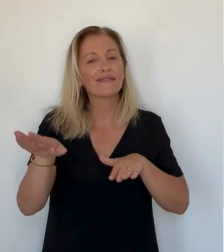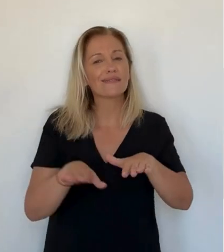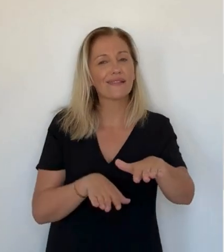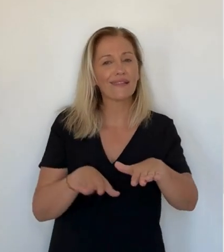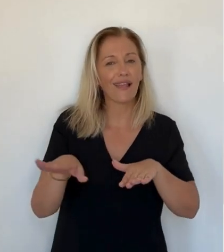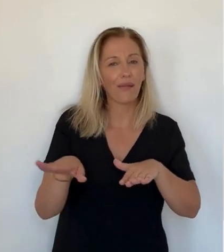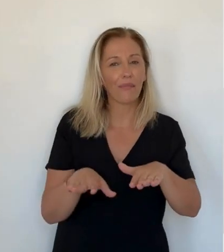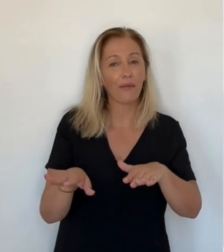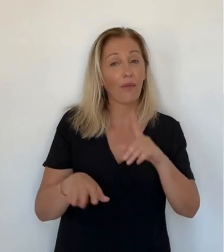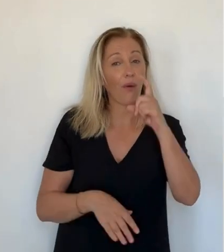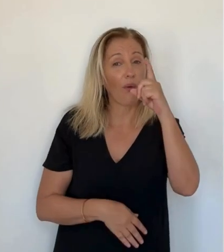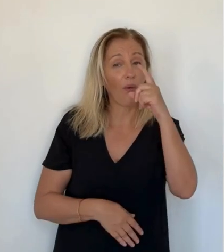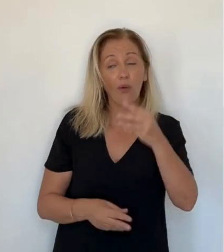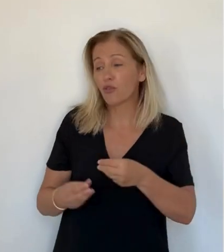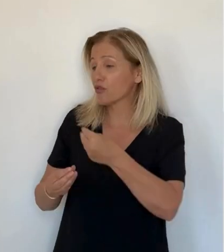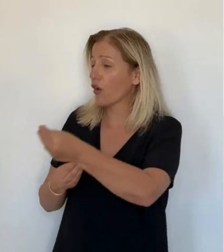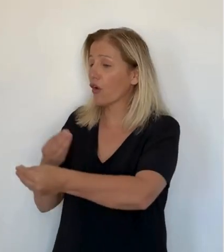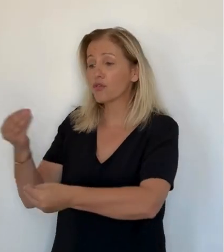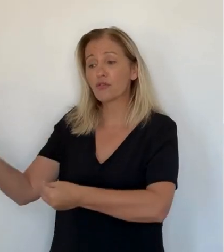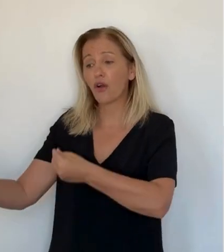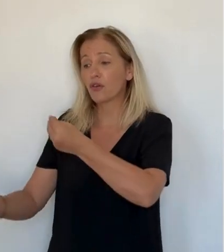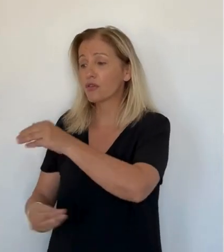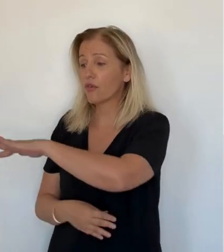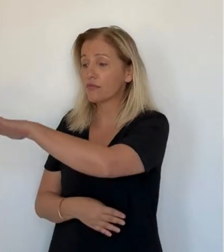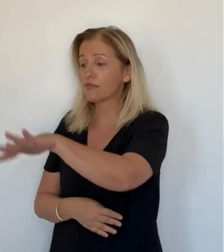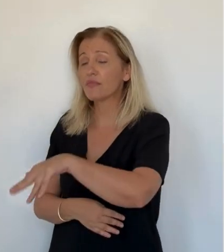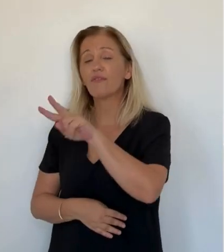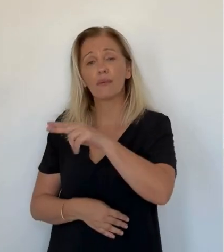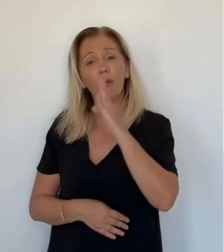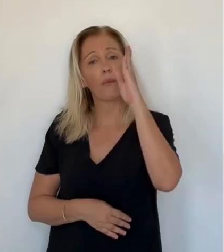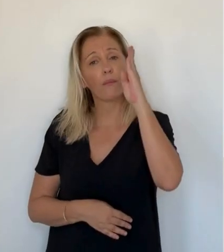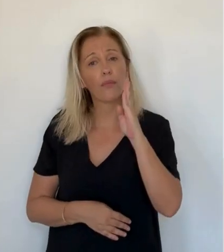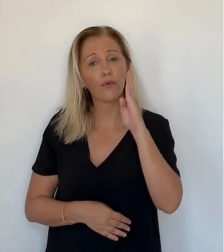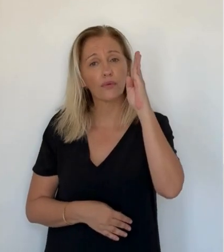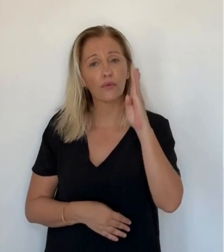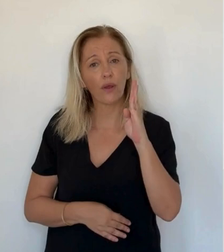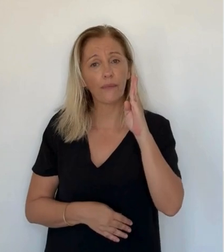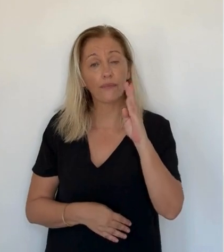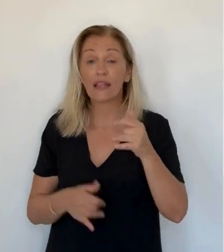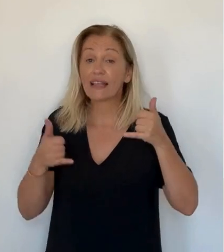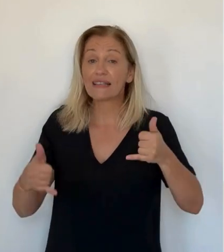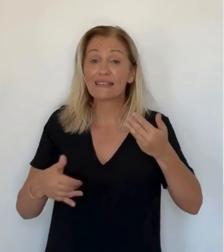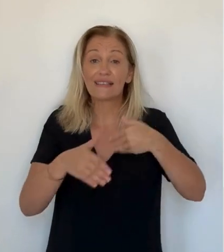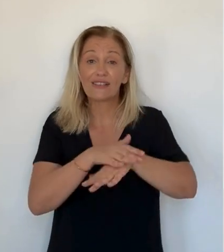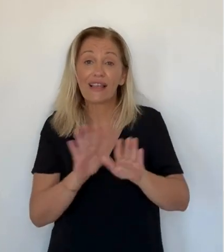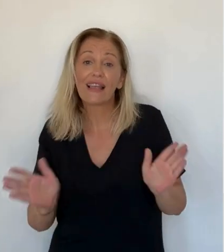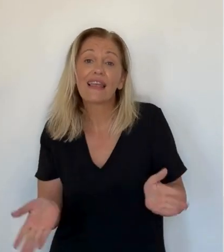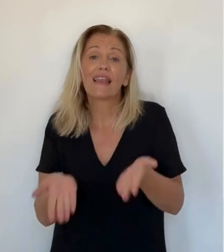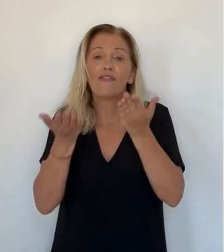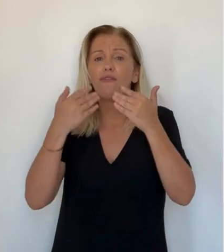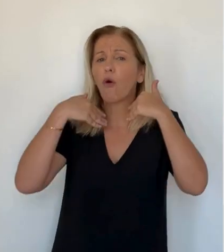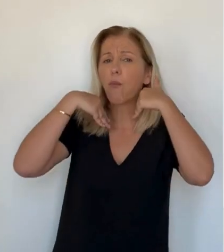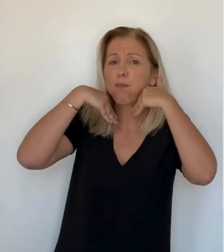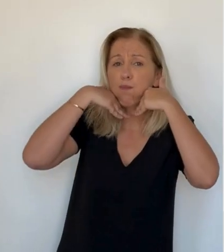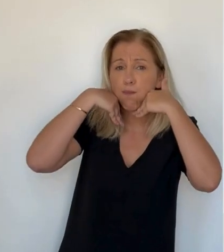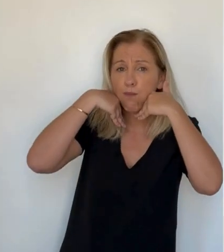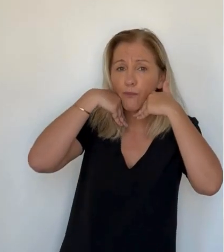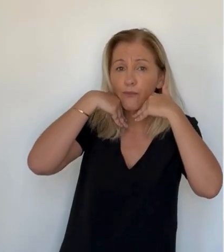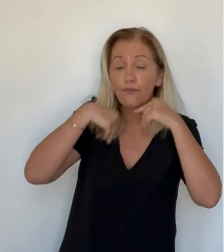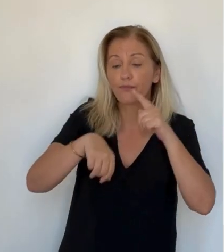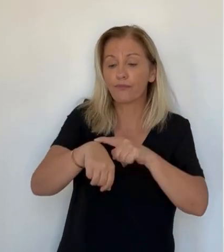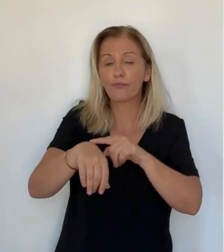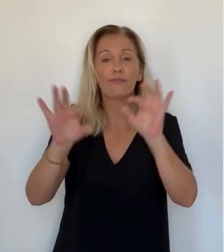un dispositif a été mis en place afin d'approvisionner les plus démunis. Reportage chez un éleveur porcin de Sylvaretio en